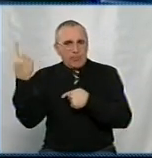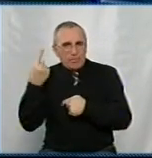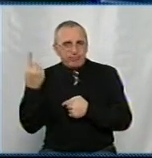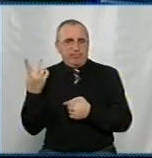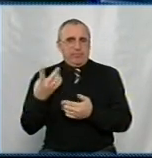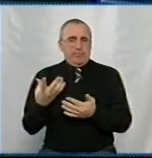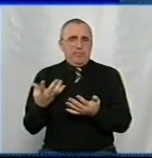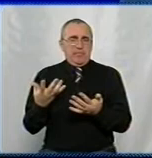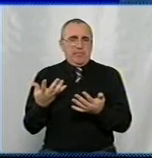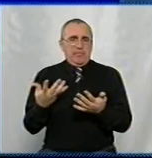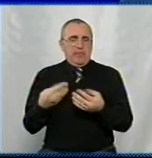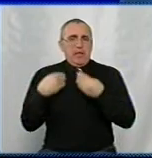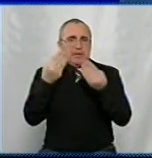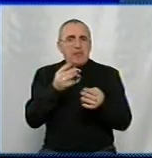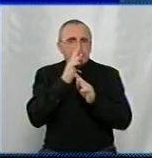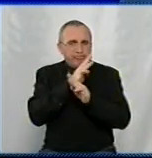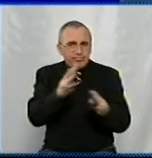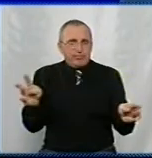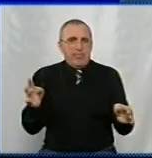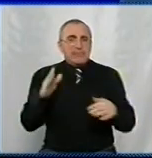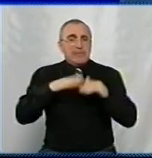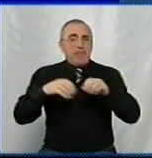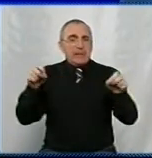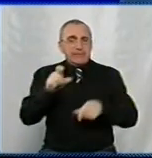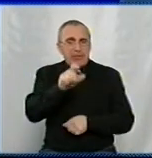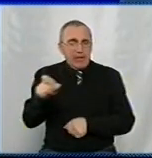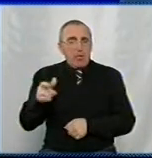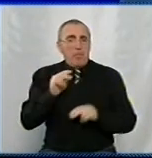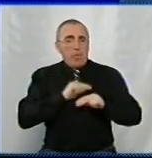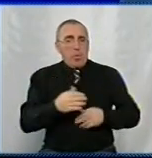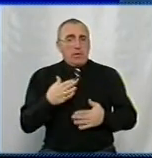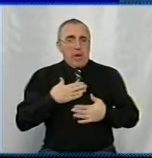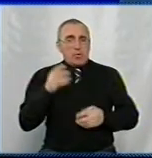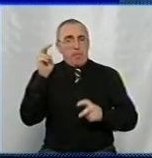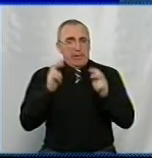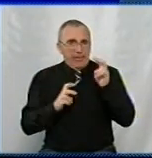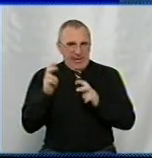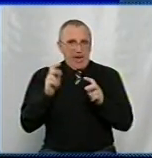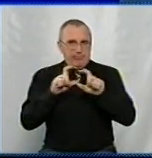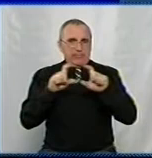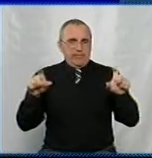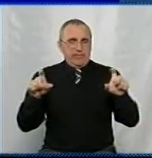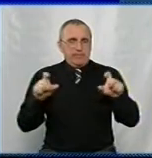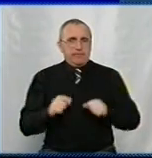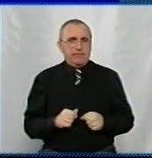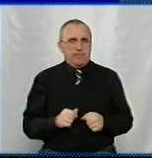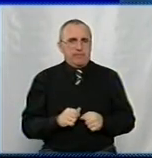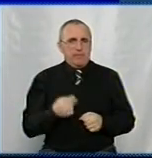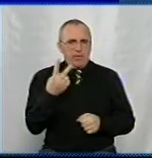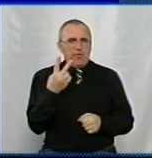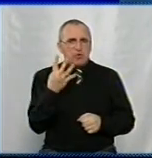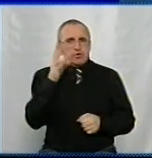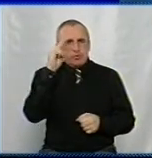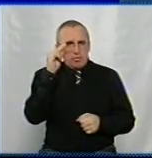А своєчасно нам треба дати заробітну плату тим спеціалістам, які у нас працюють на нашому підприємстві. 24